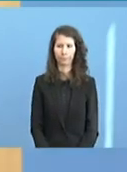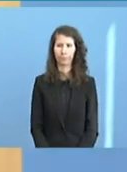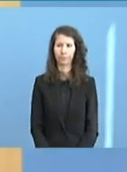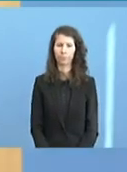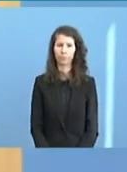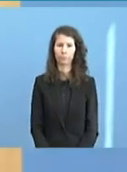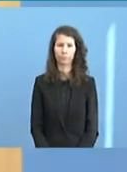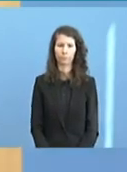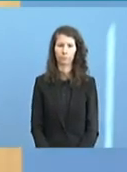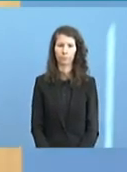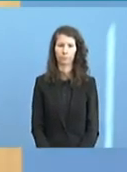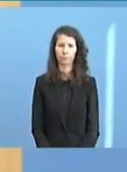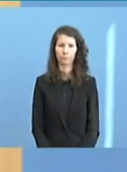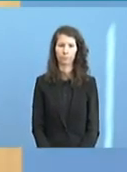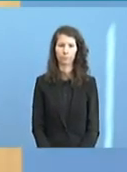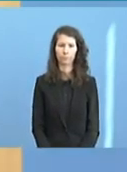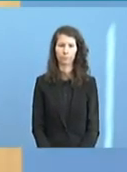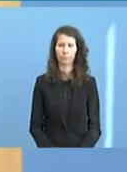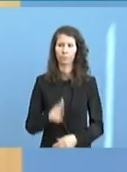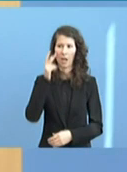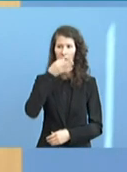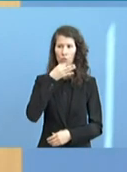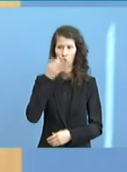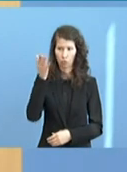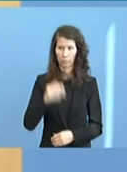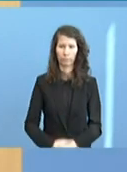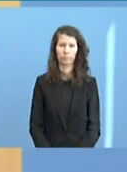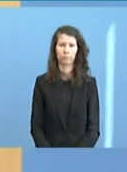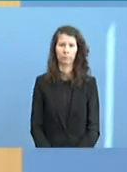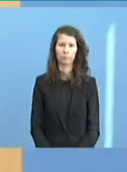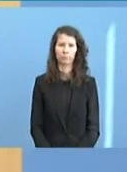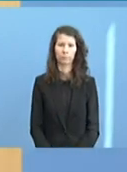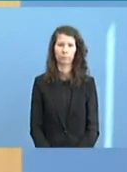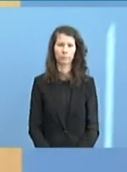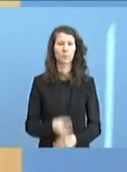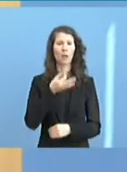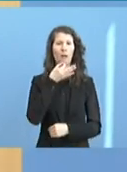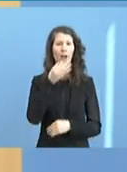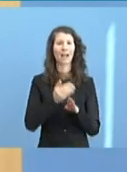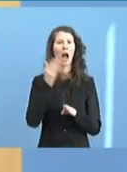Dann kommt Herr Jung nochmal dran. Ich hätte eine Frage ans Auswärtige Amt.